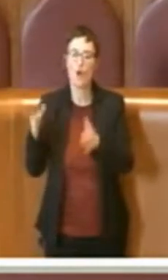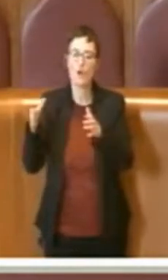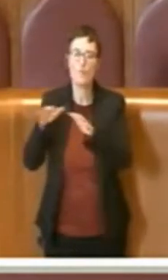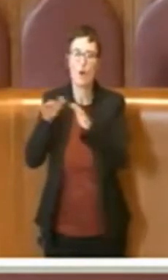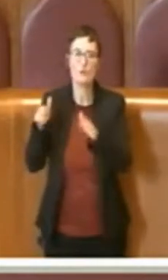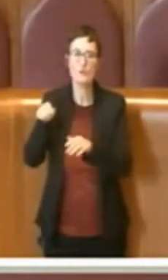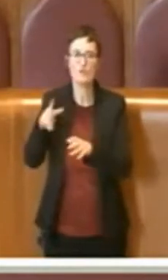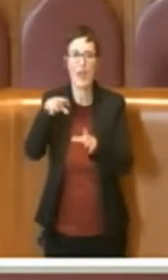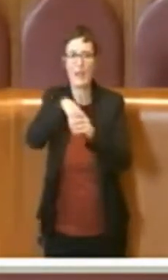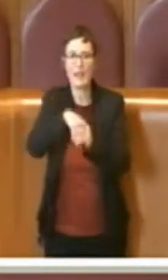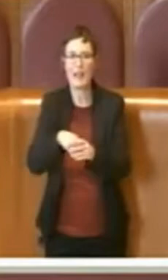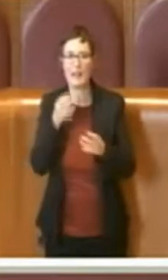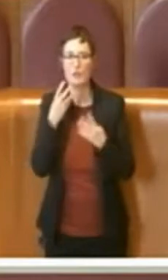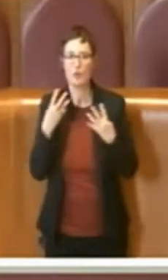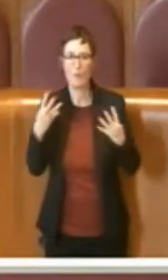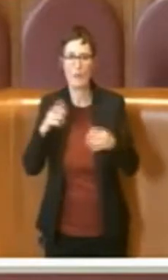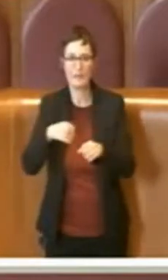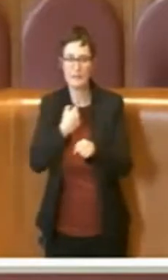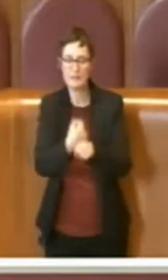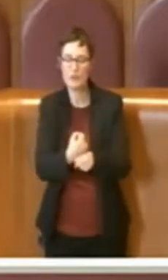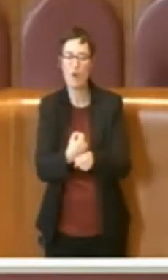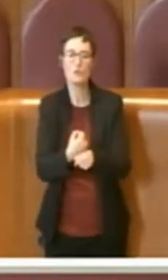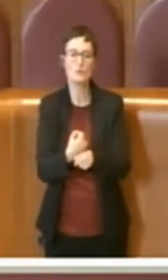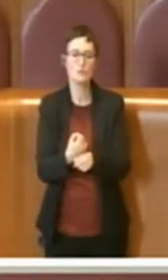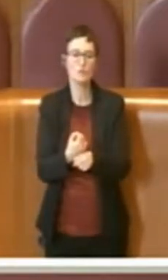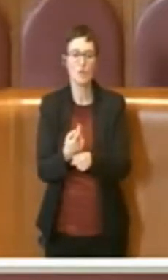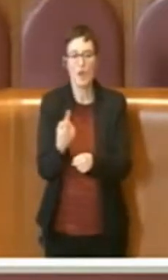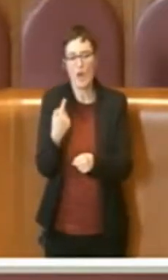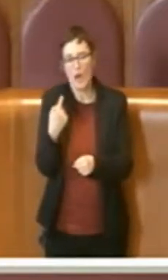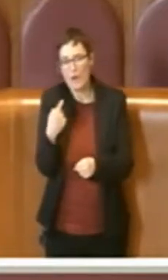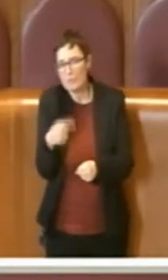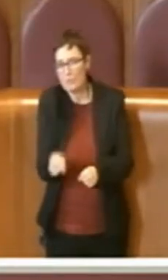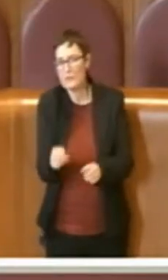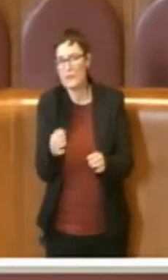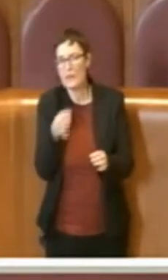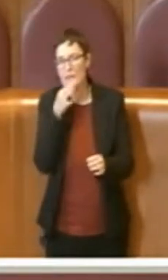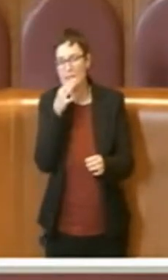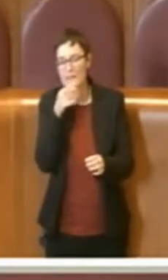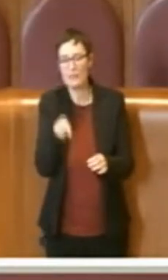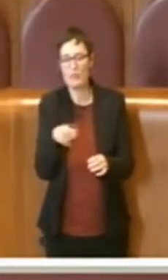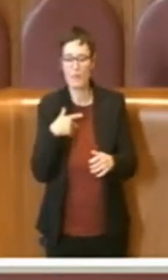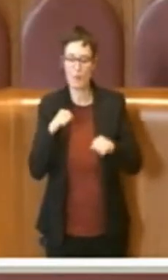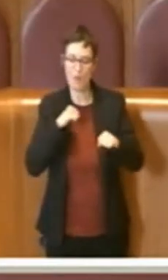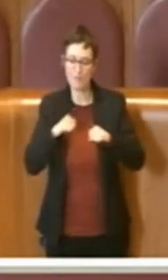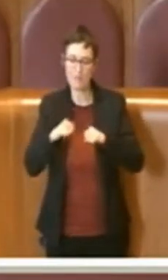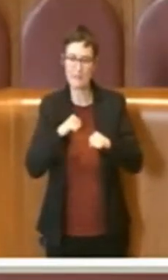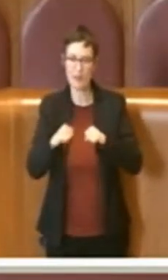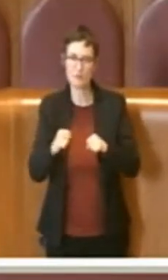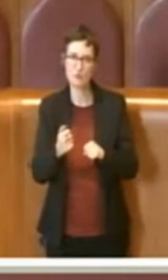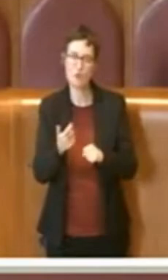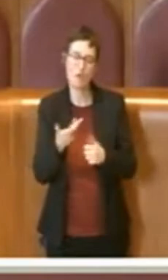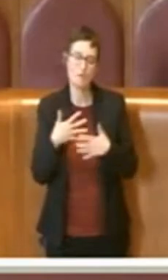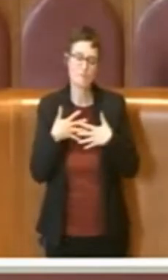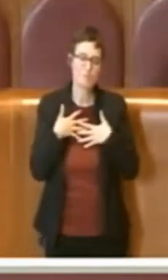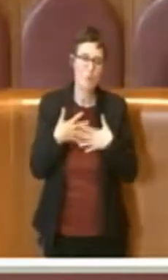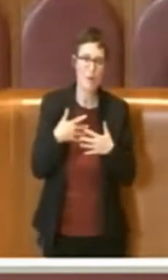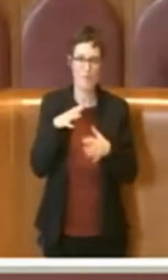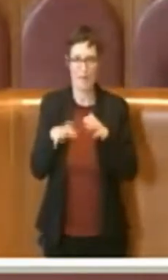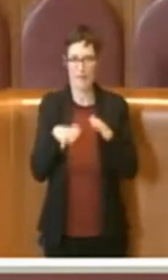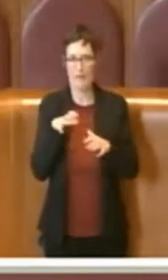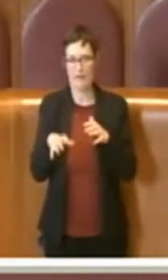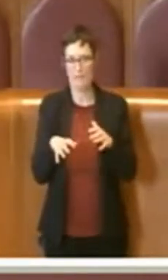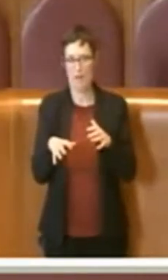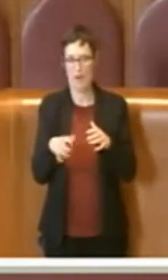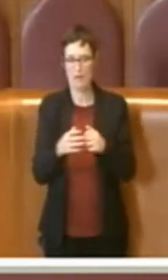storici, perciò questo ci caratterizza appunto come un'amministrazione che vuole bene agli animali.